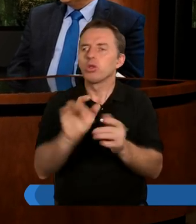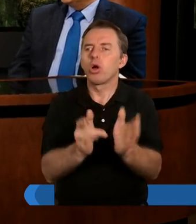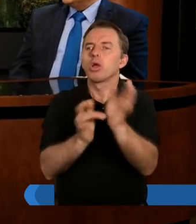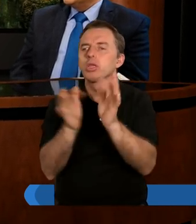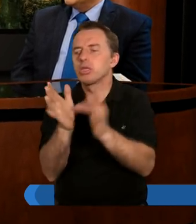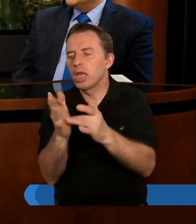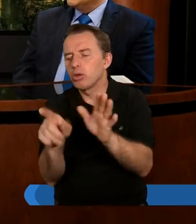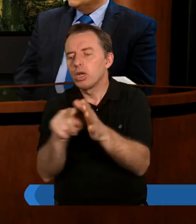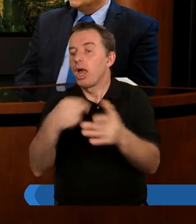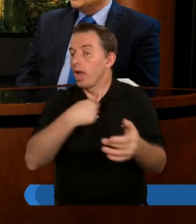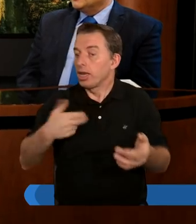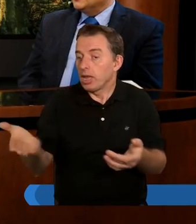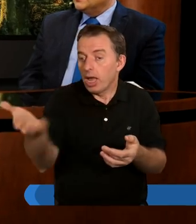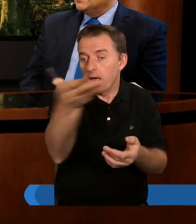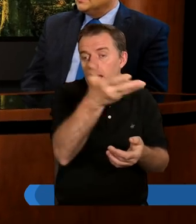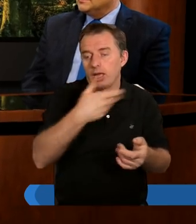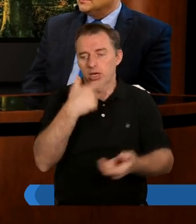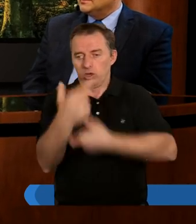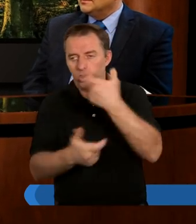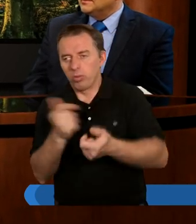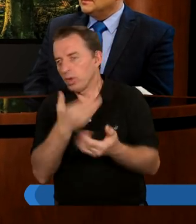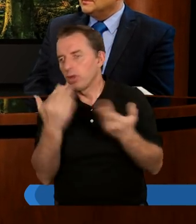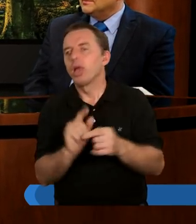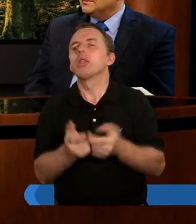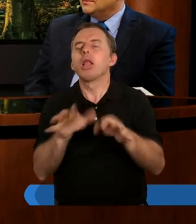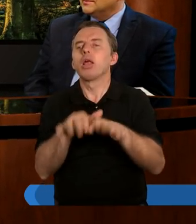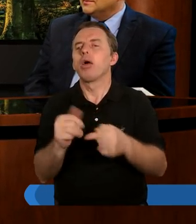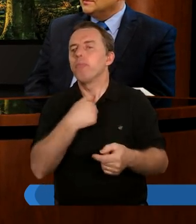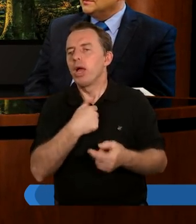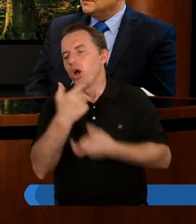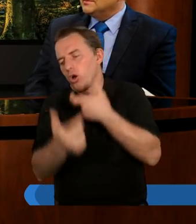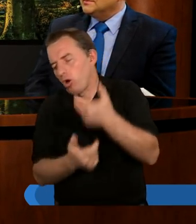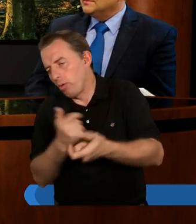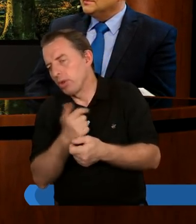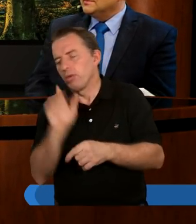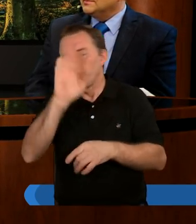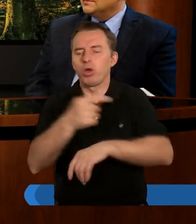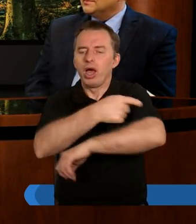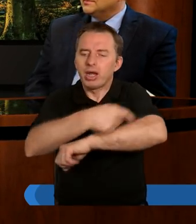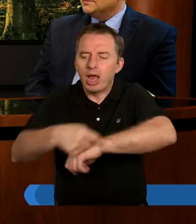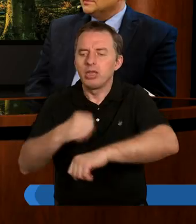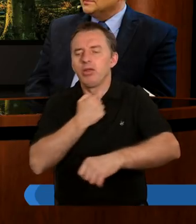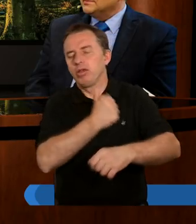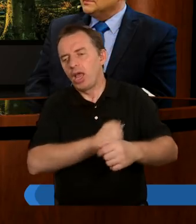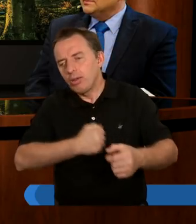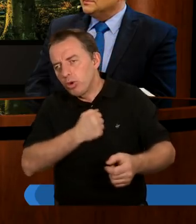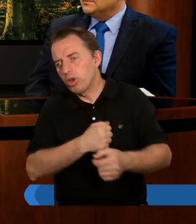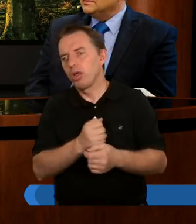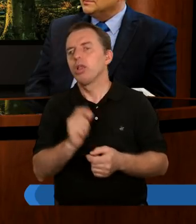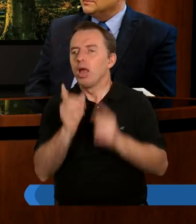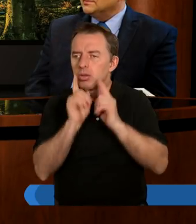na to, co Jezus dla nas zrobił, to nie ma innej opcji. Po prostu tyle razy, co my zawodzimy Boga, tyle razy,